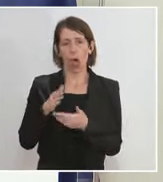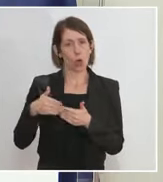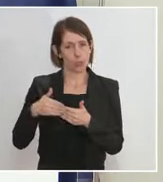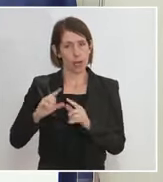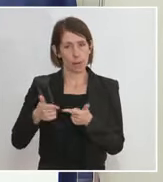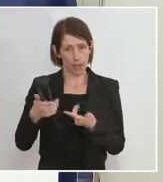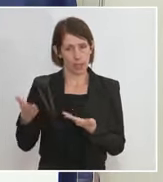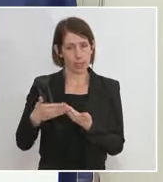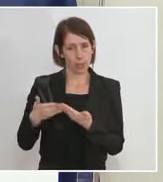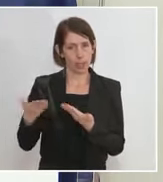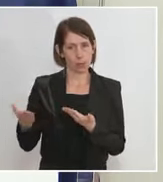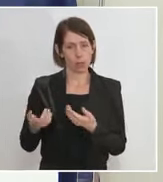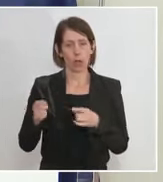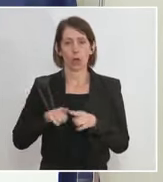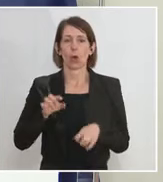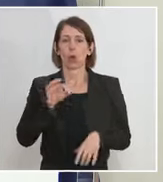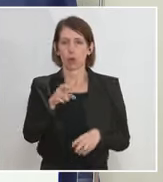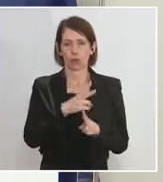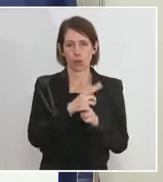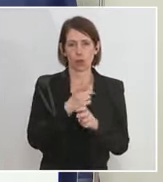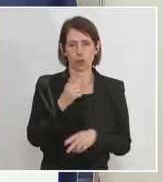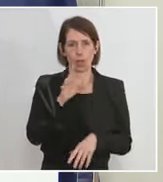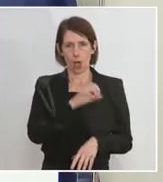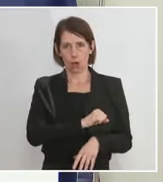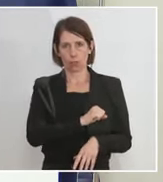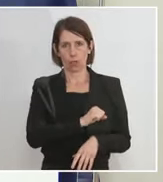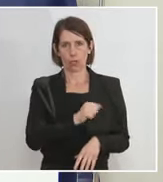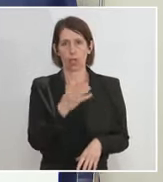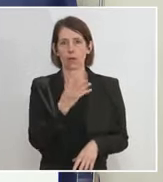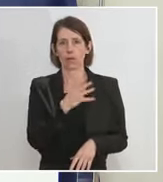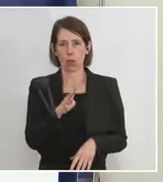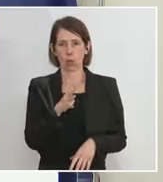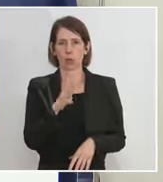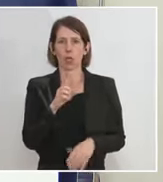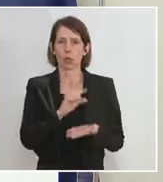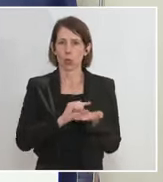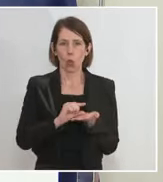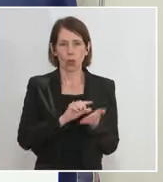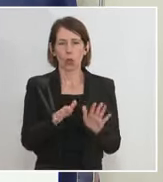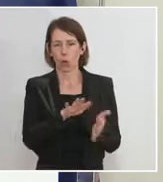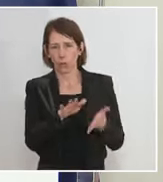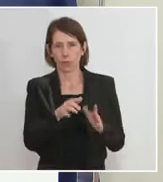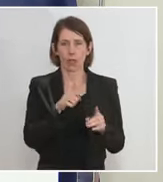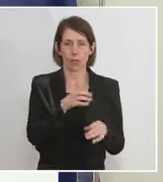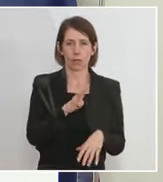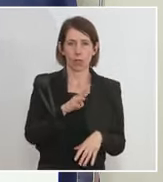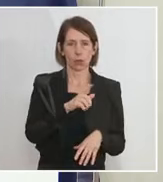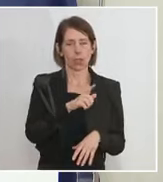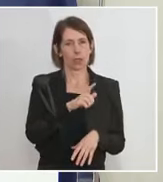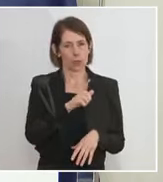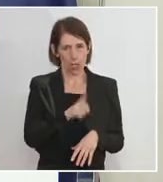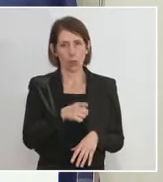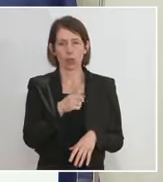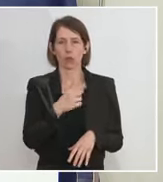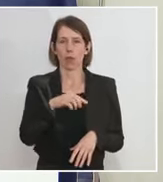Und auch für Österreich würde es einen Vorteil bringen, nämlich, dass diese 400.000 Dosen, rund 400.000 Dosen von Pfizer-BioNTech